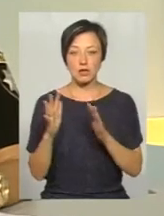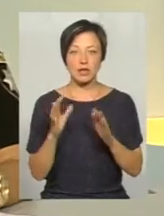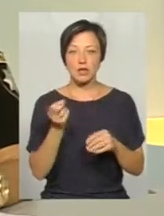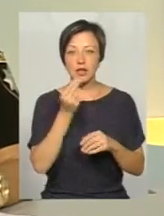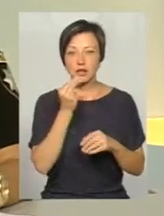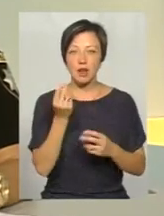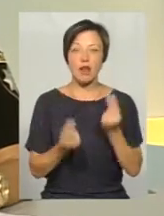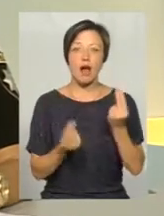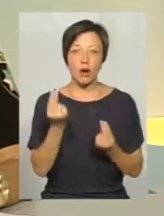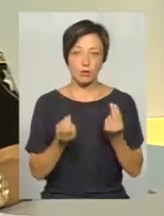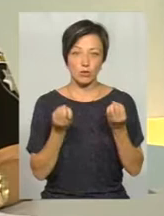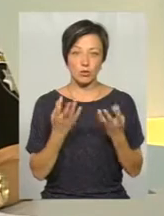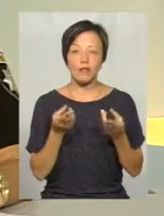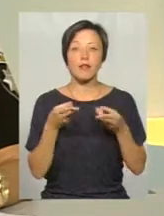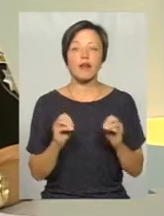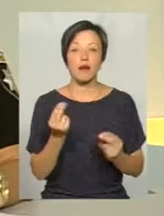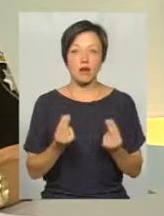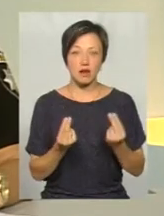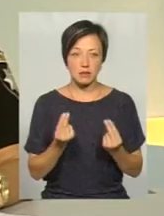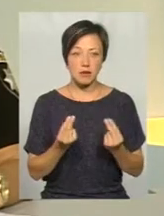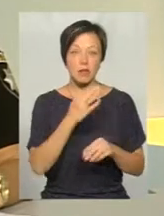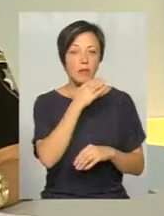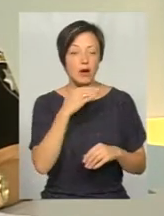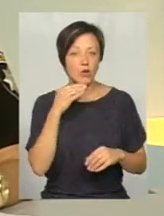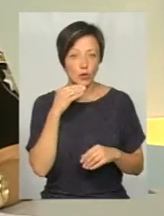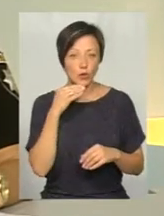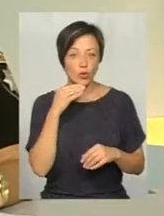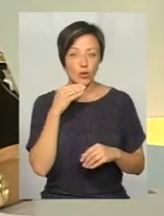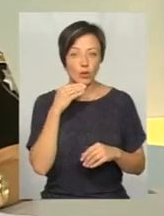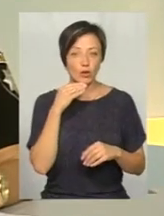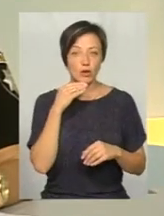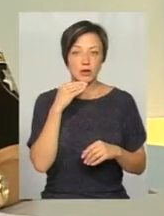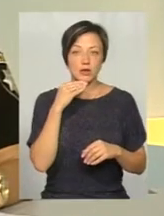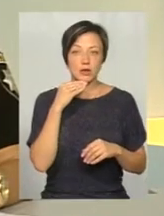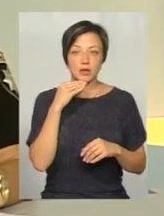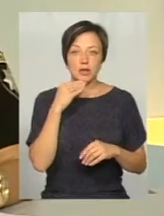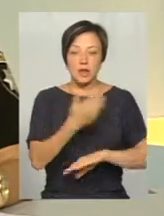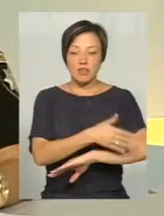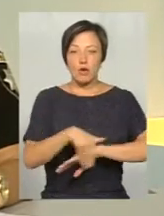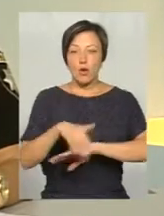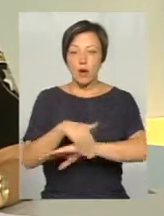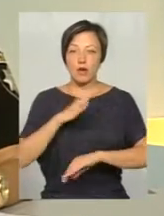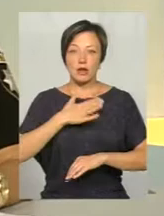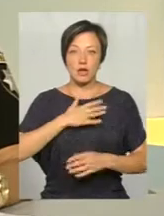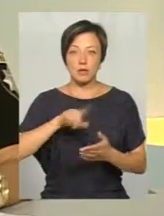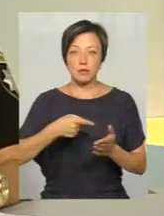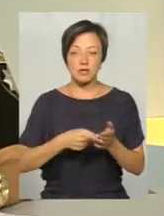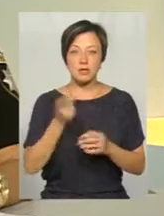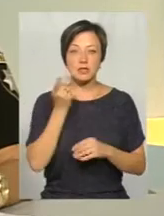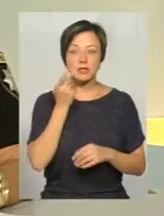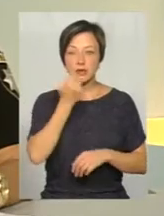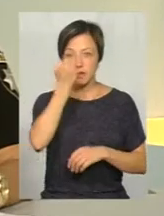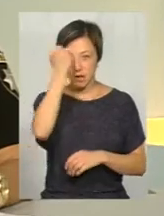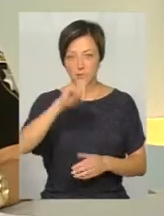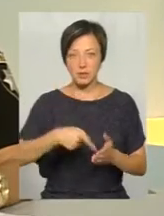їжою, вони граються. Граються, де їм гратися? В осьох дворах нашого міста завдяки міській